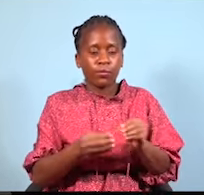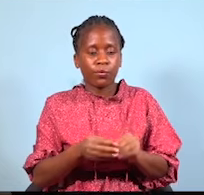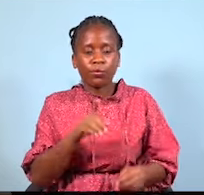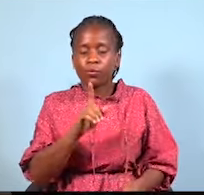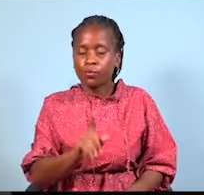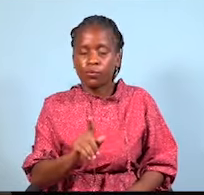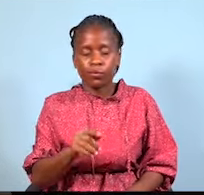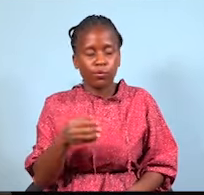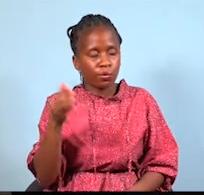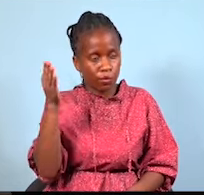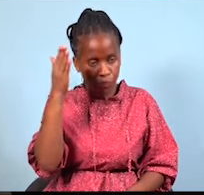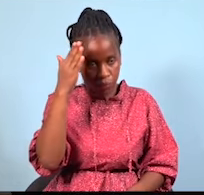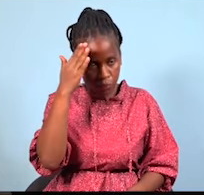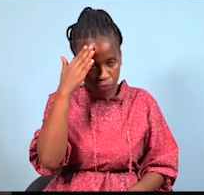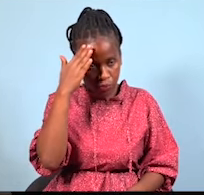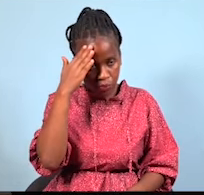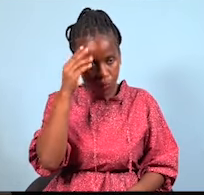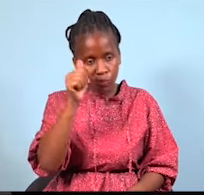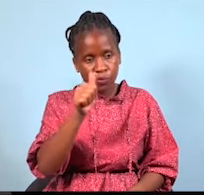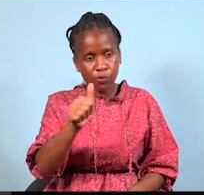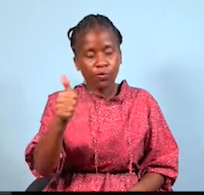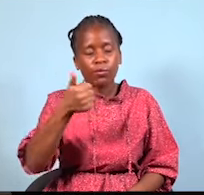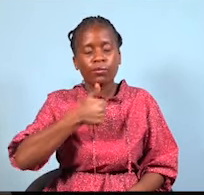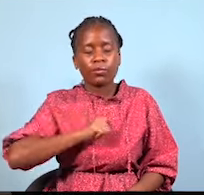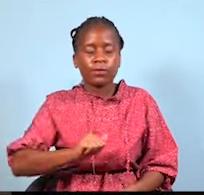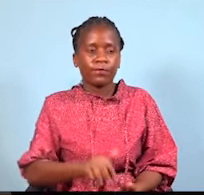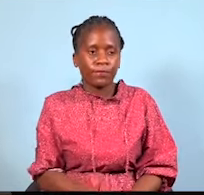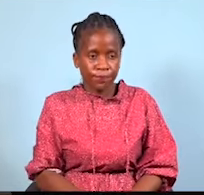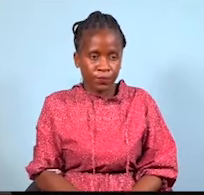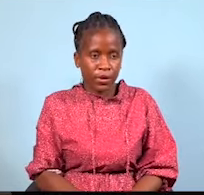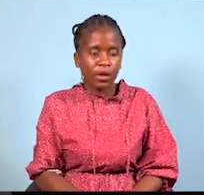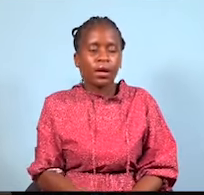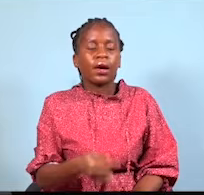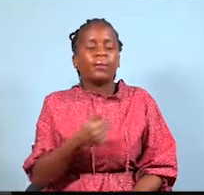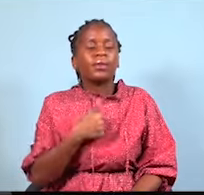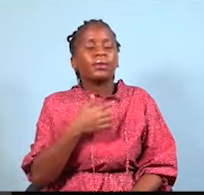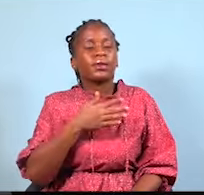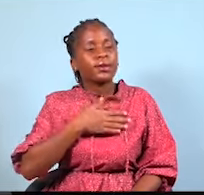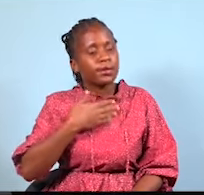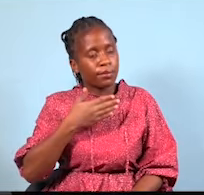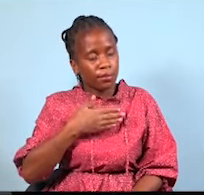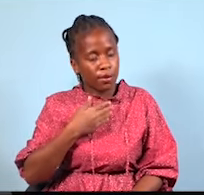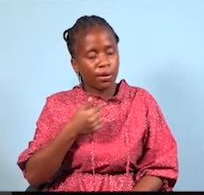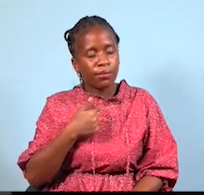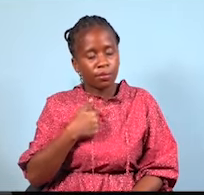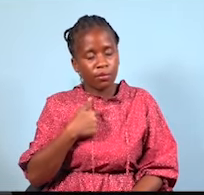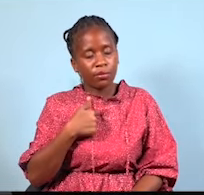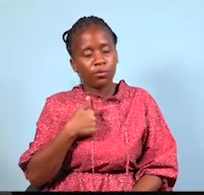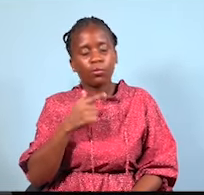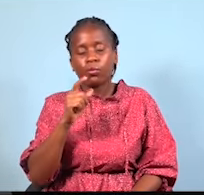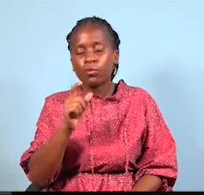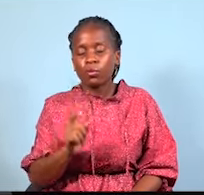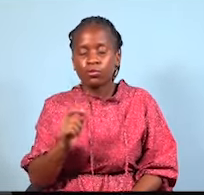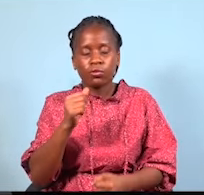Ambo ni LL. Na tamani, watu ambao wanafanya vitu kwa jili yao. Kwa sapu, kuna sisi watu. Sisi do,